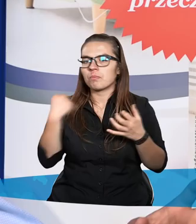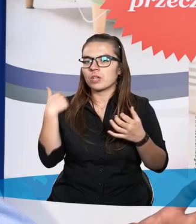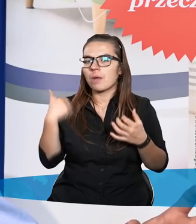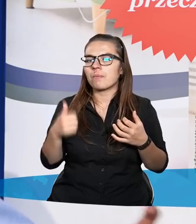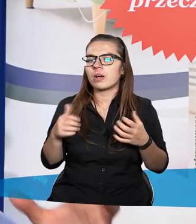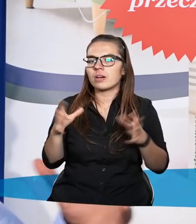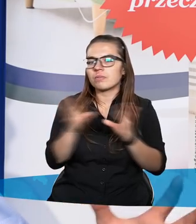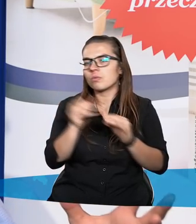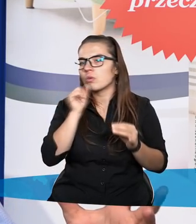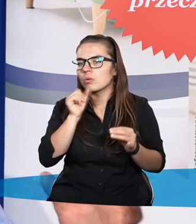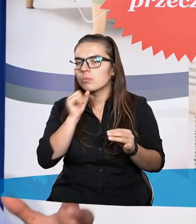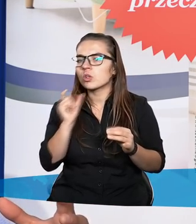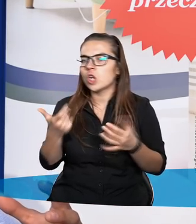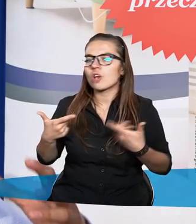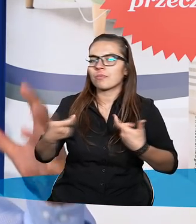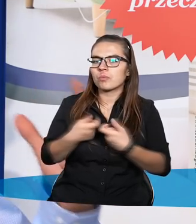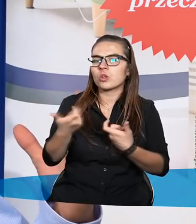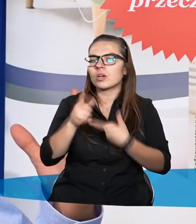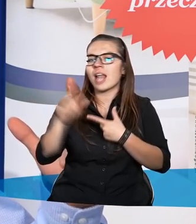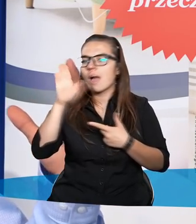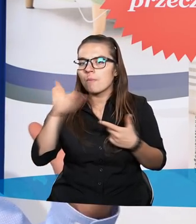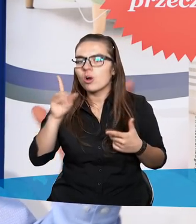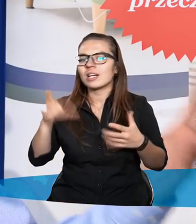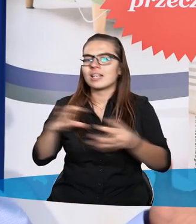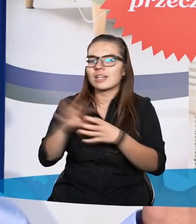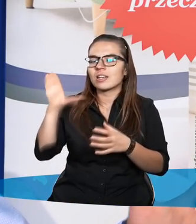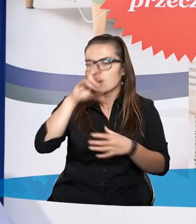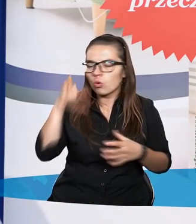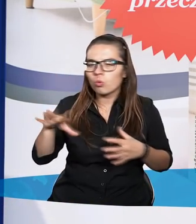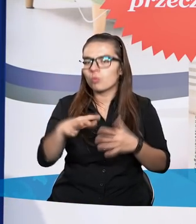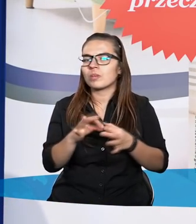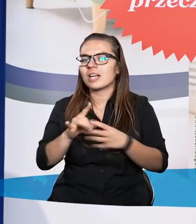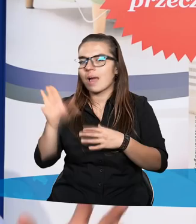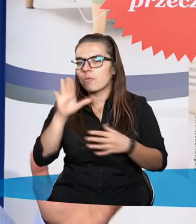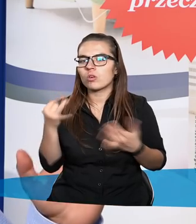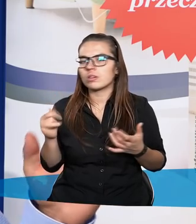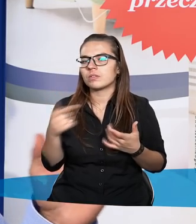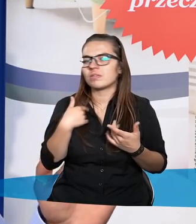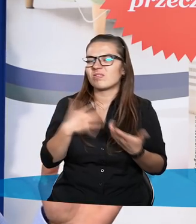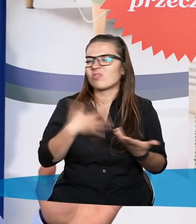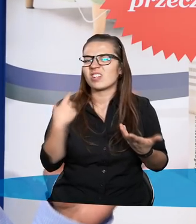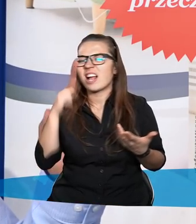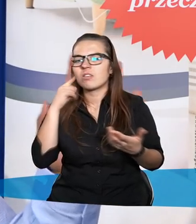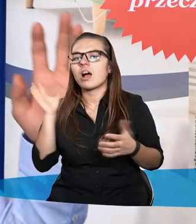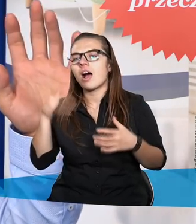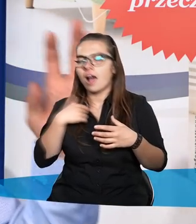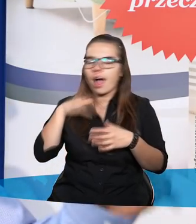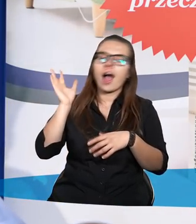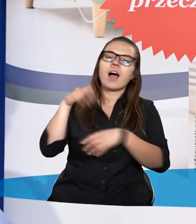Bogiem, że chciałaby, żebyśmy coś spróbowali robić też dla Pana Boga, z Bogiem, dla innych ludzi. Tak praktycznie nie słuchałem, bo